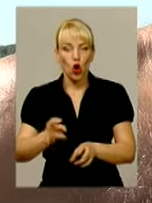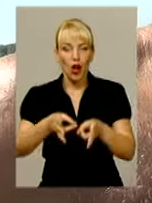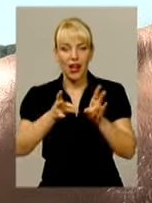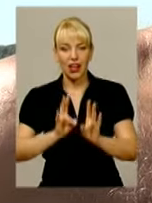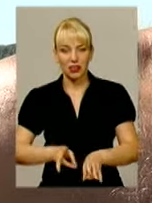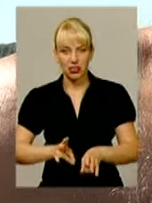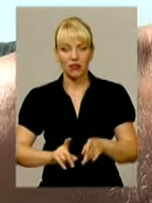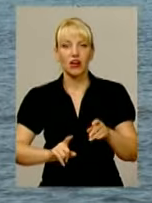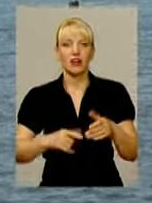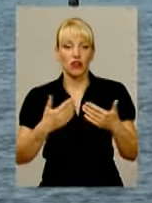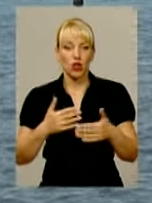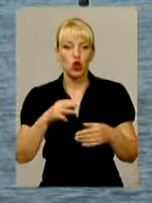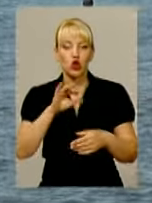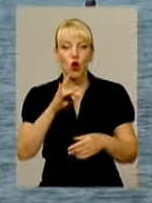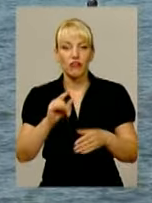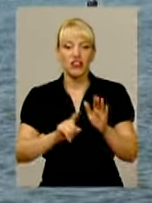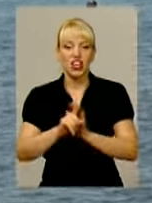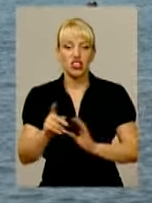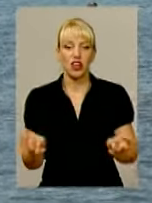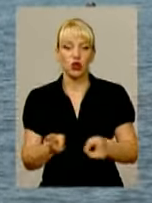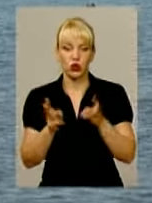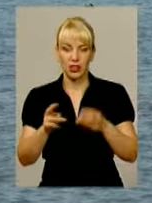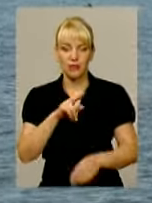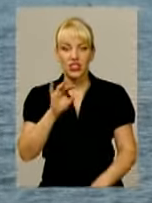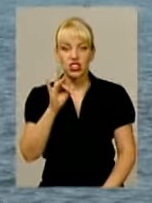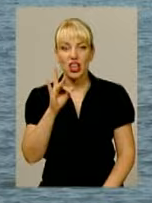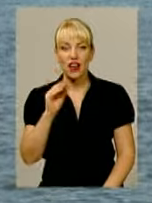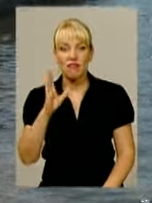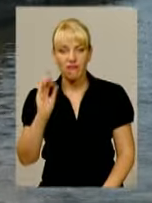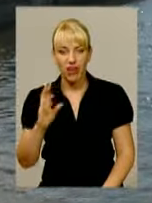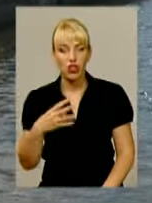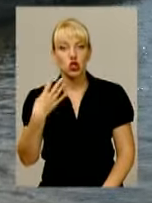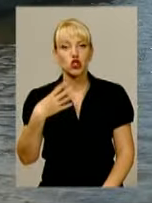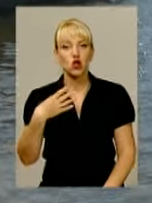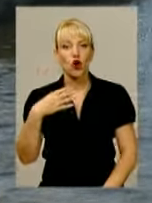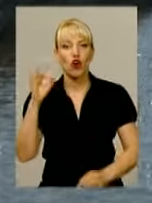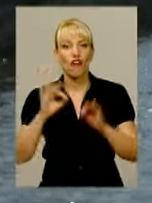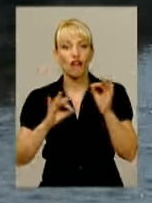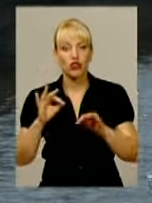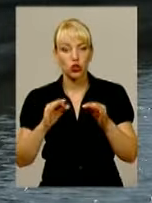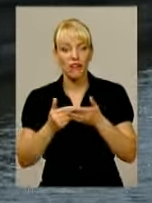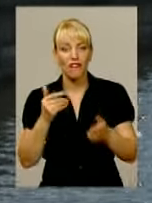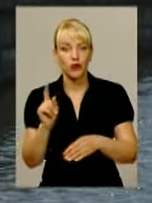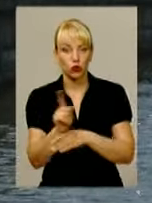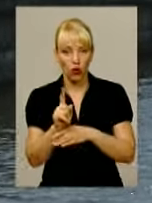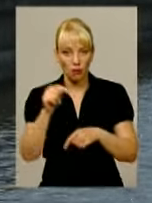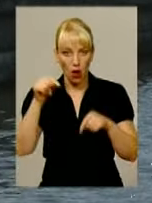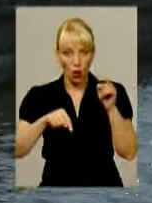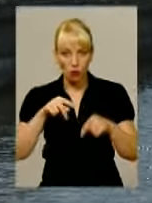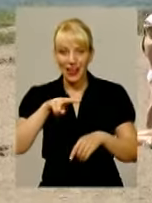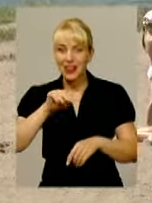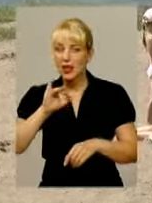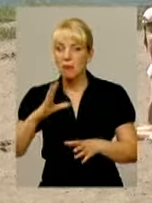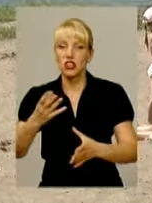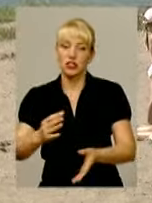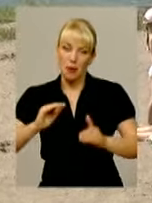торфяні, починають горіти. У червні випало опадів лише 40% від норми. У липні – ще менше. У перший тиждень серпня